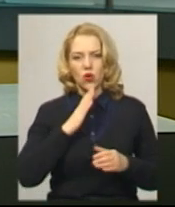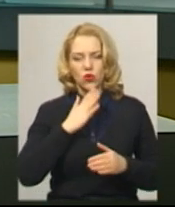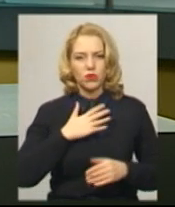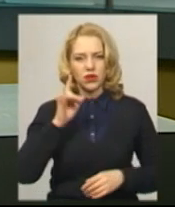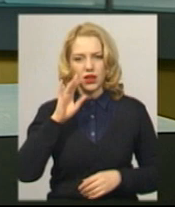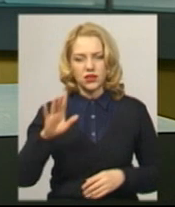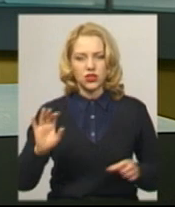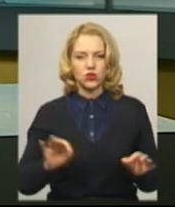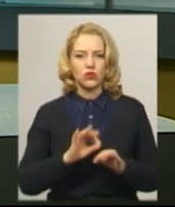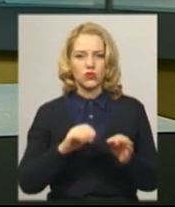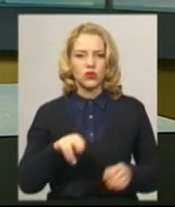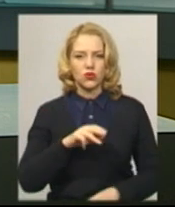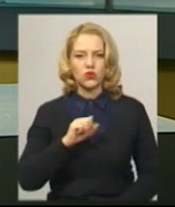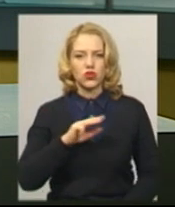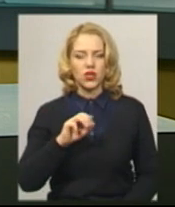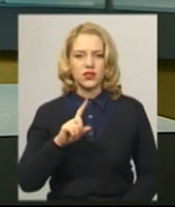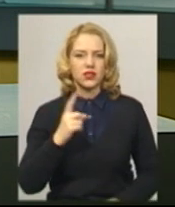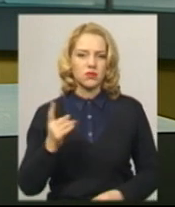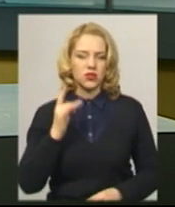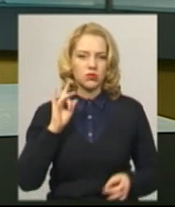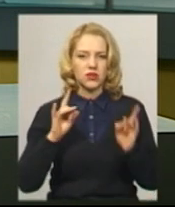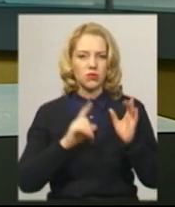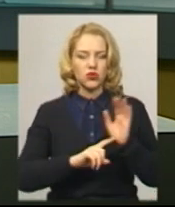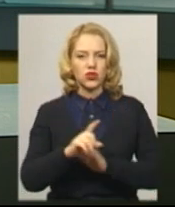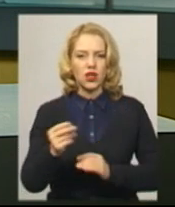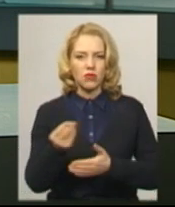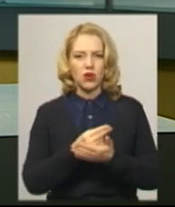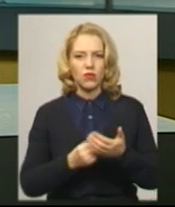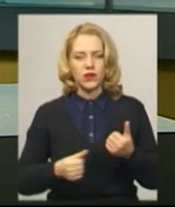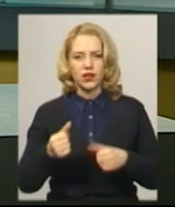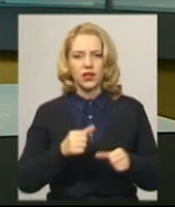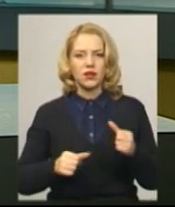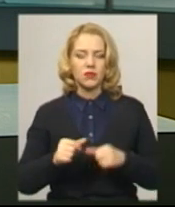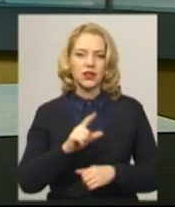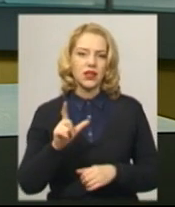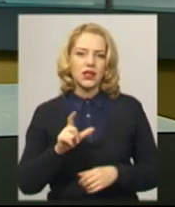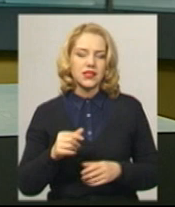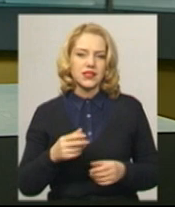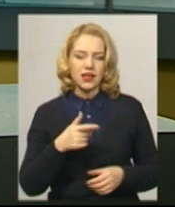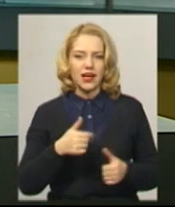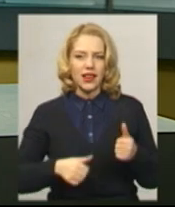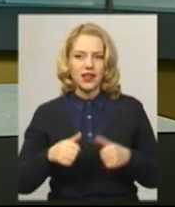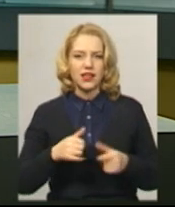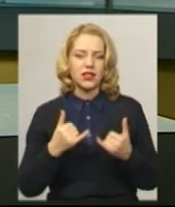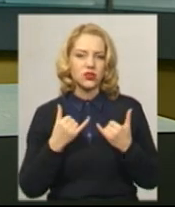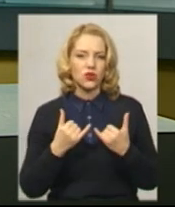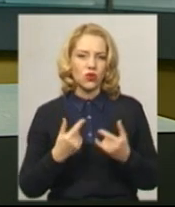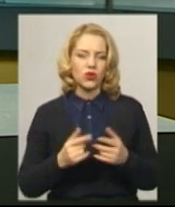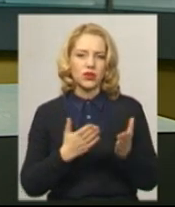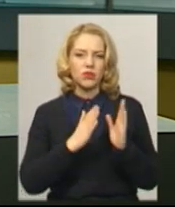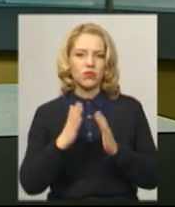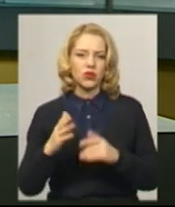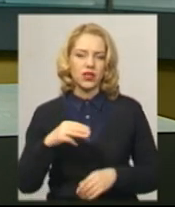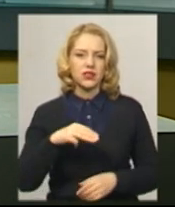музику і джаз і з першими звуками починає малювати або ліпити з глини. Сьогодні в обласній бібліотеці для дітей імені Тараса Шевченка